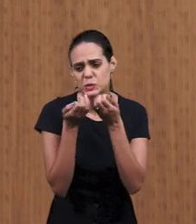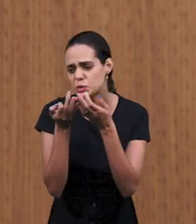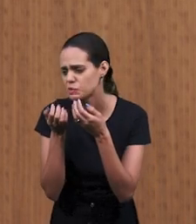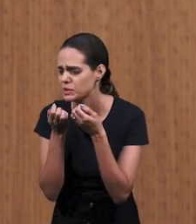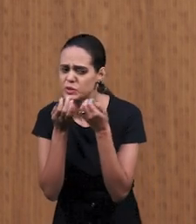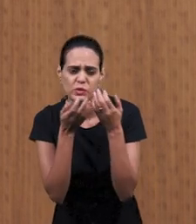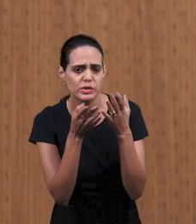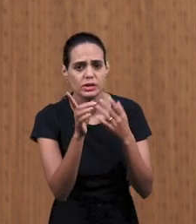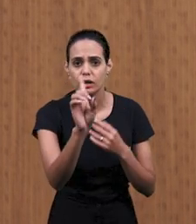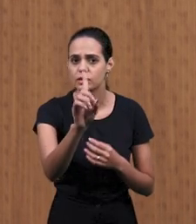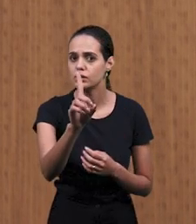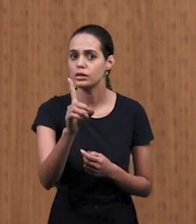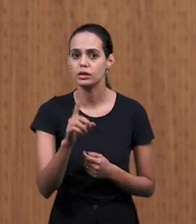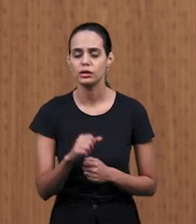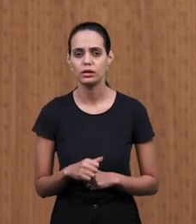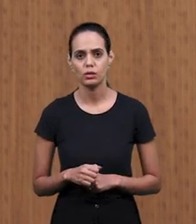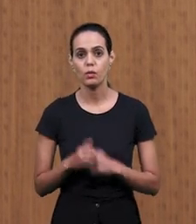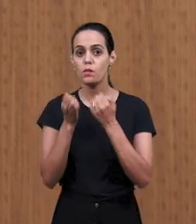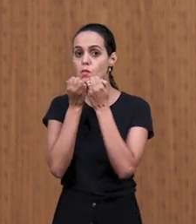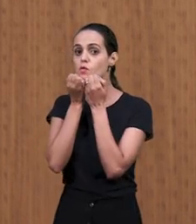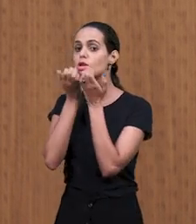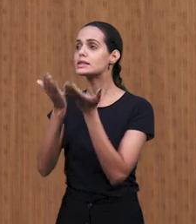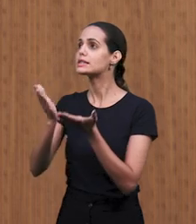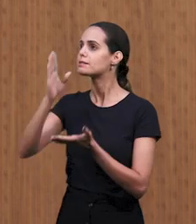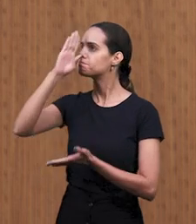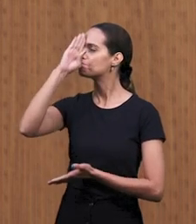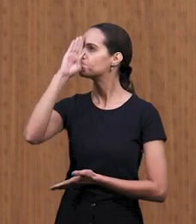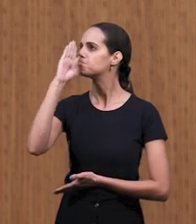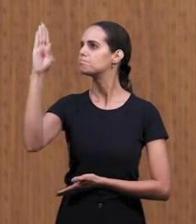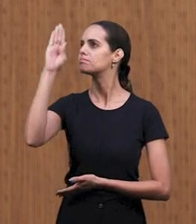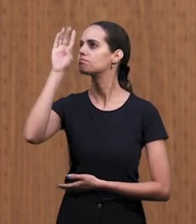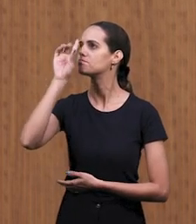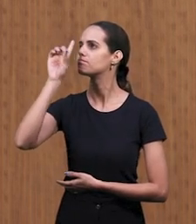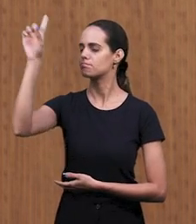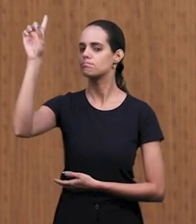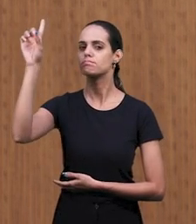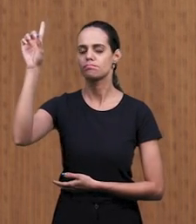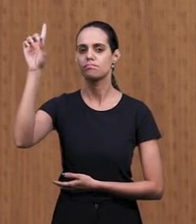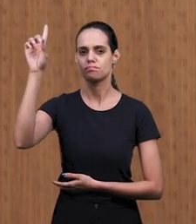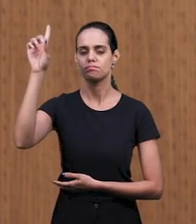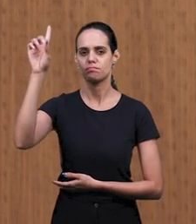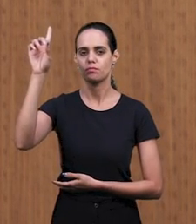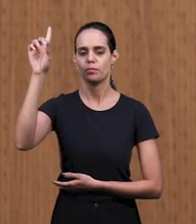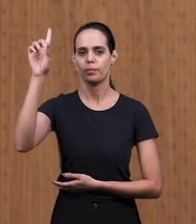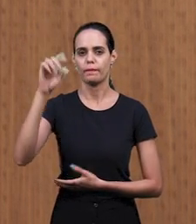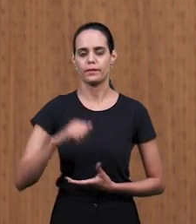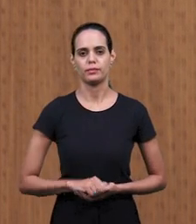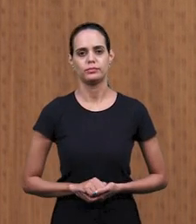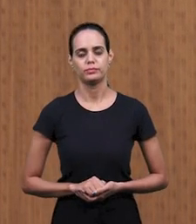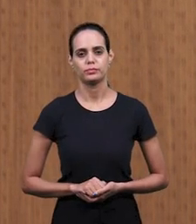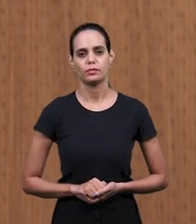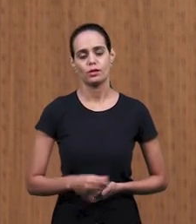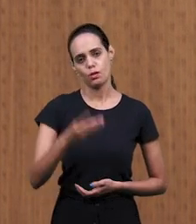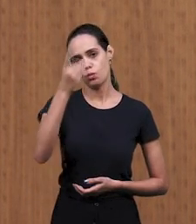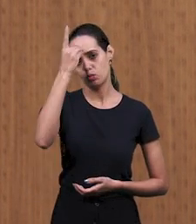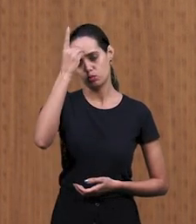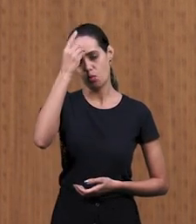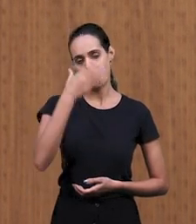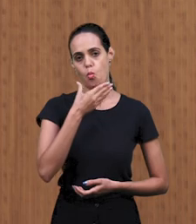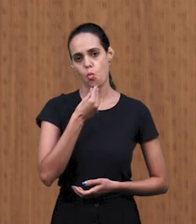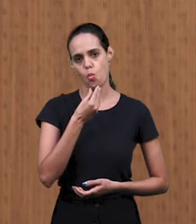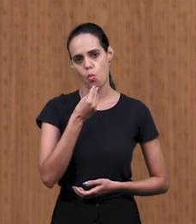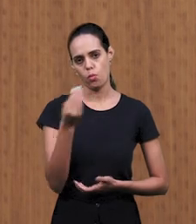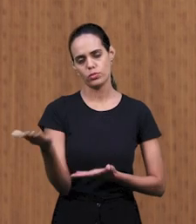Господь показал одного мужчину, которому нужно исповедоваться пред Господом. Он молодой парень, в